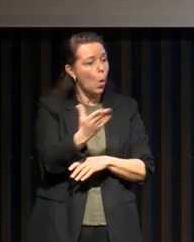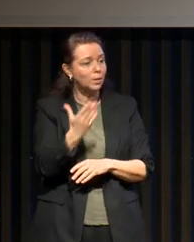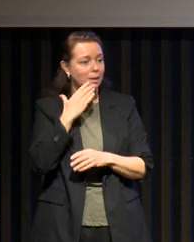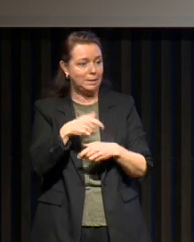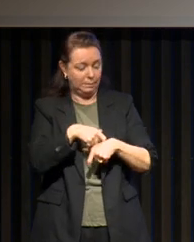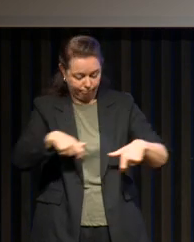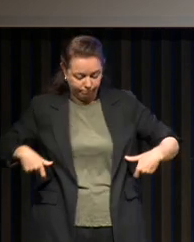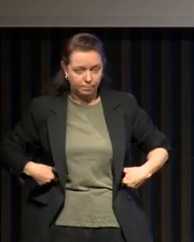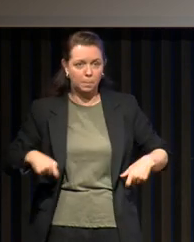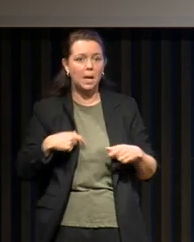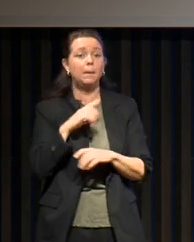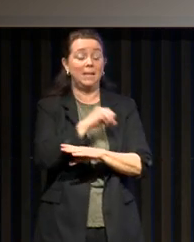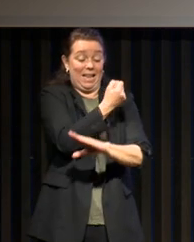sur le dos.